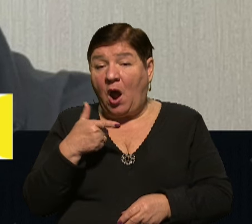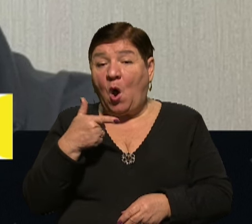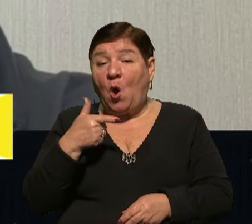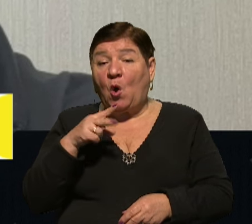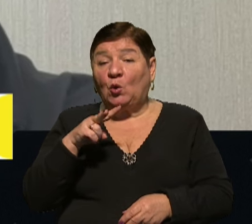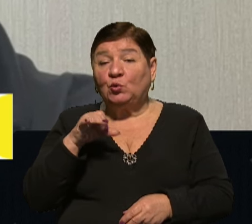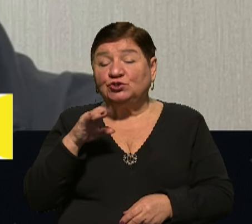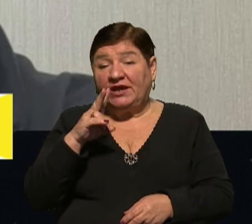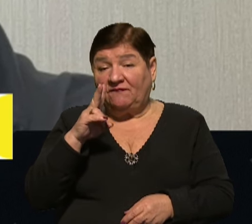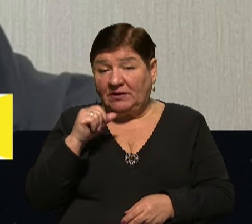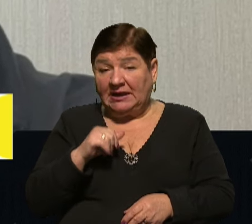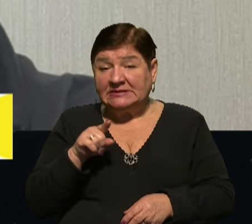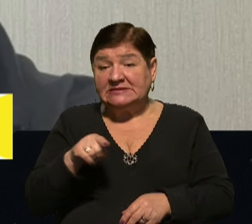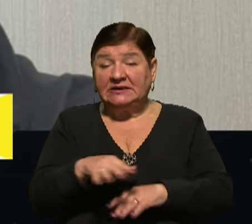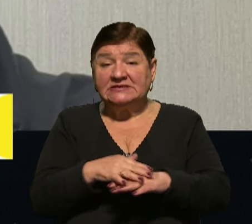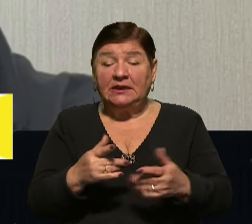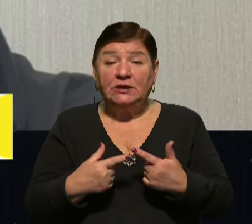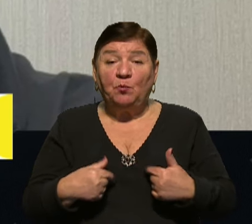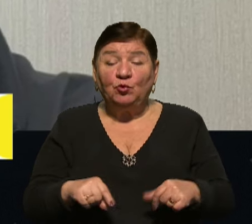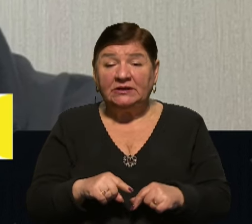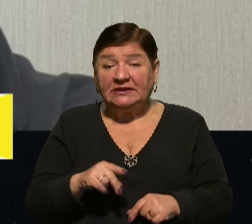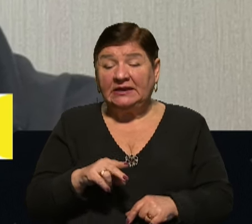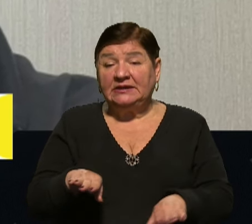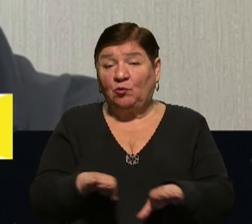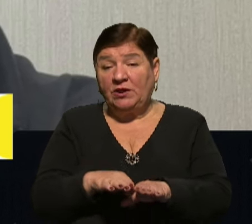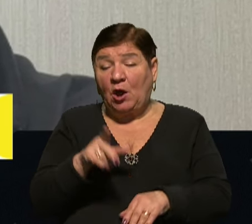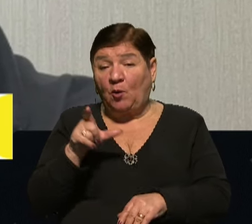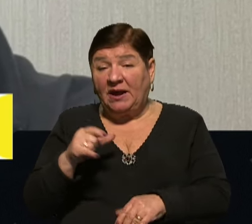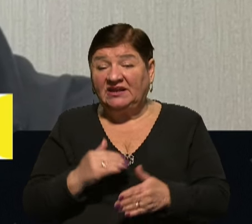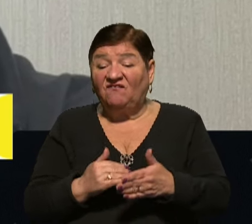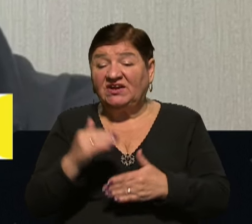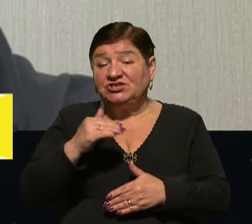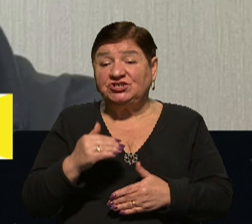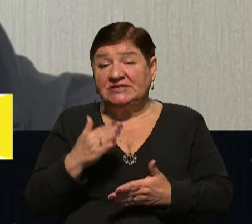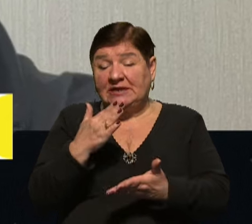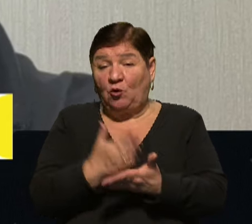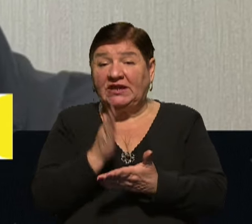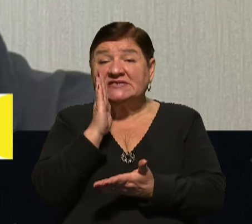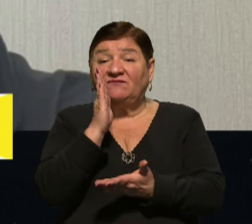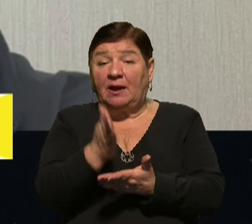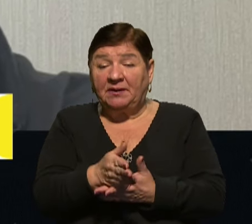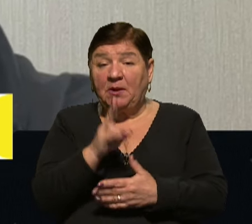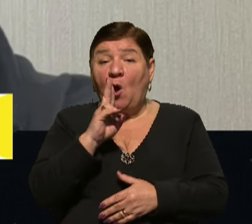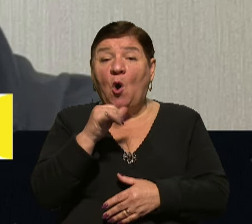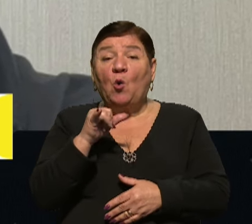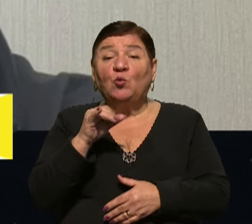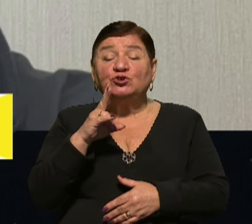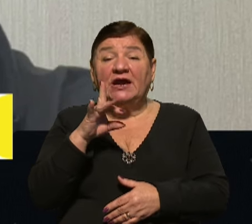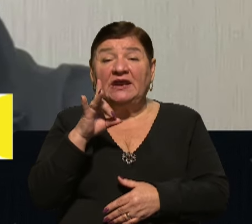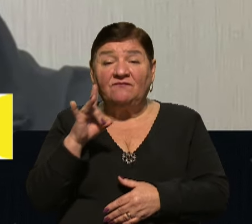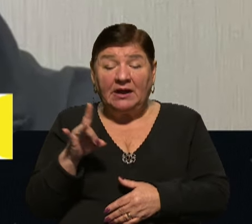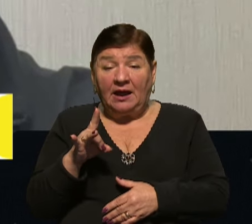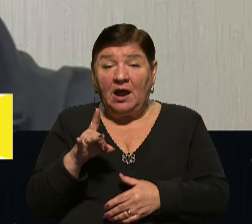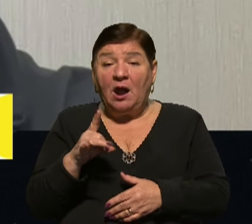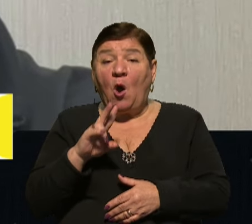Це населені пункти так само Курилівської громади, які трошки вище знаходяться в напрямку Ківшарівки, Куп'янського, Вузлового.